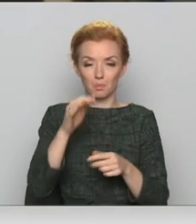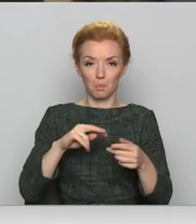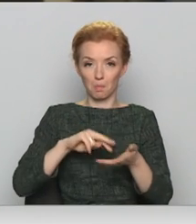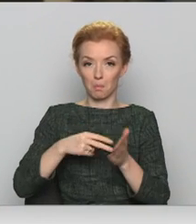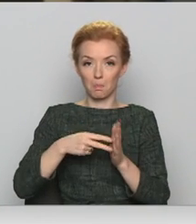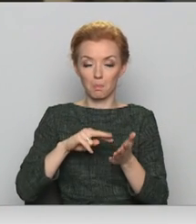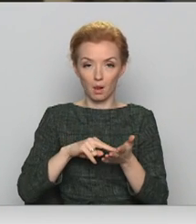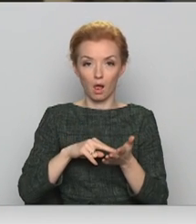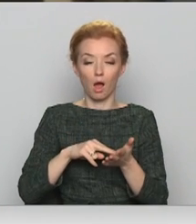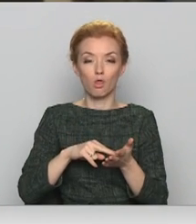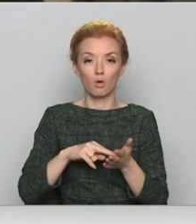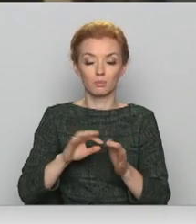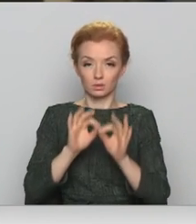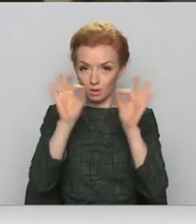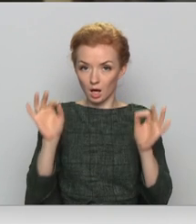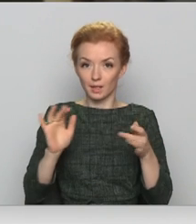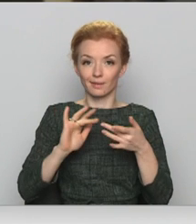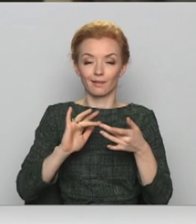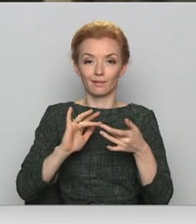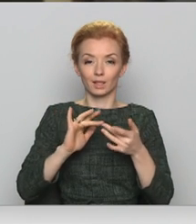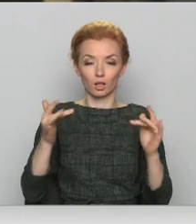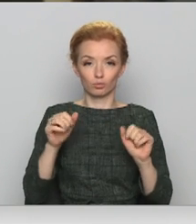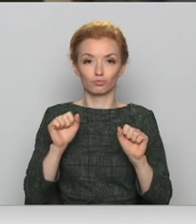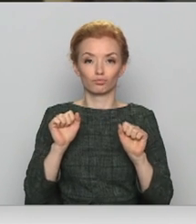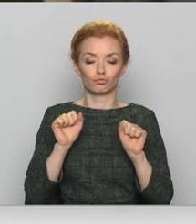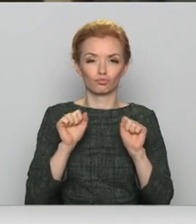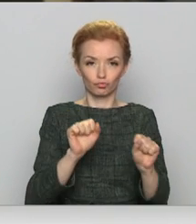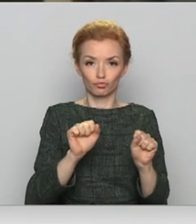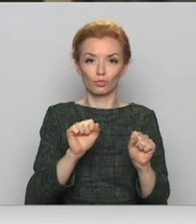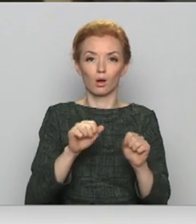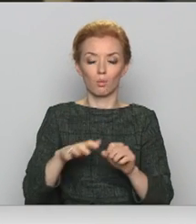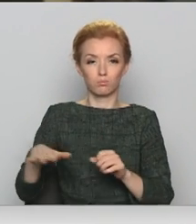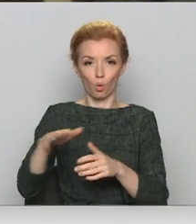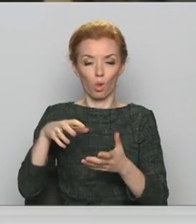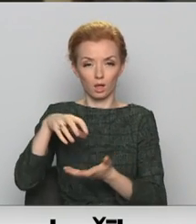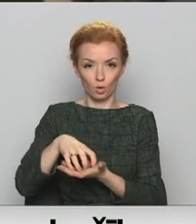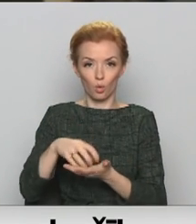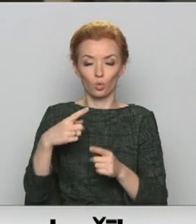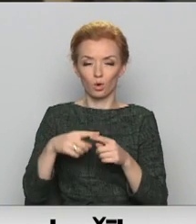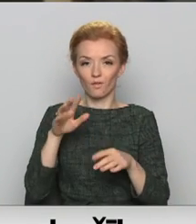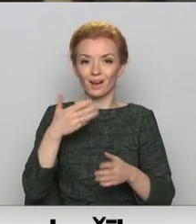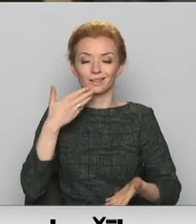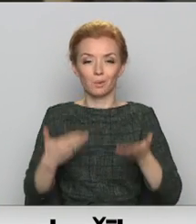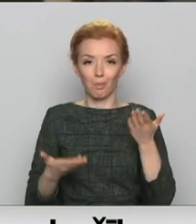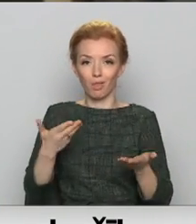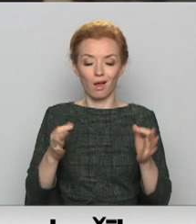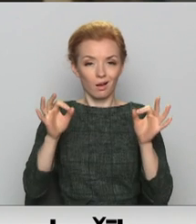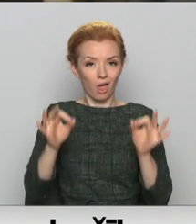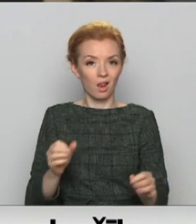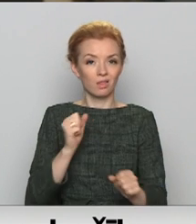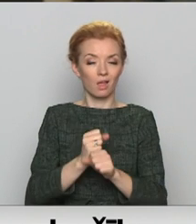kiberpoligonu tāda funkcionalitāte, kurā tad mēs varētu simulēt reāls darba vidis,